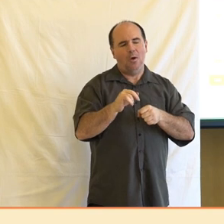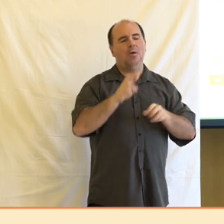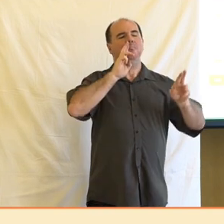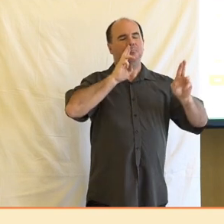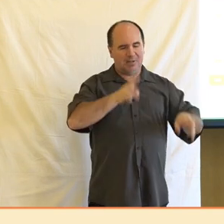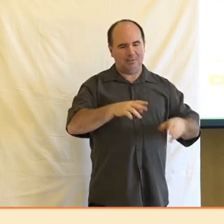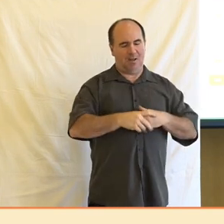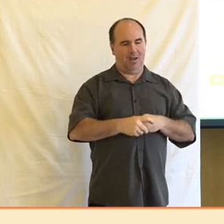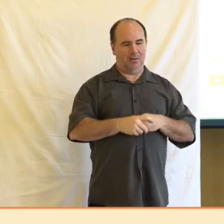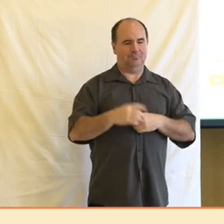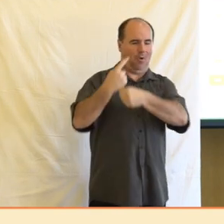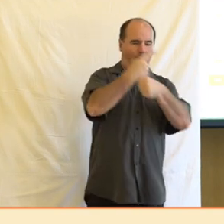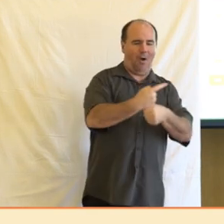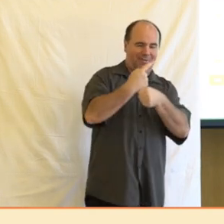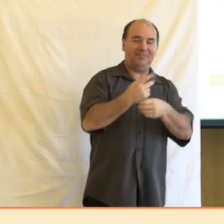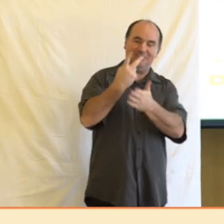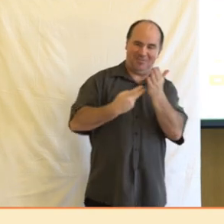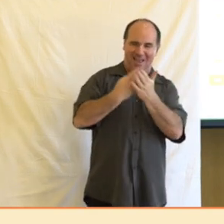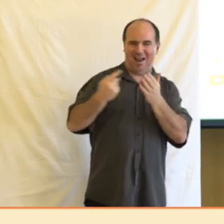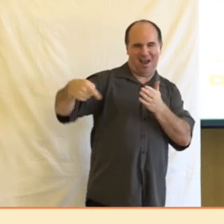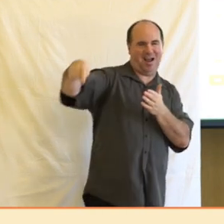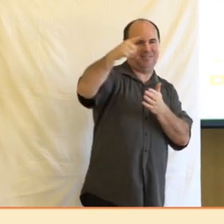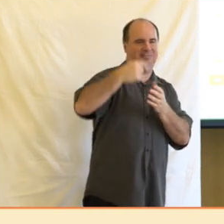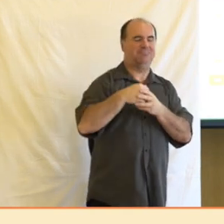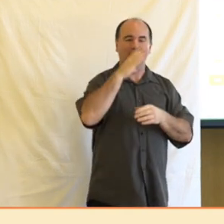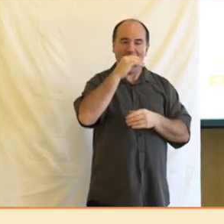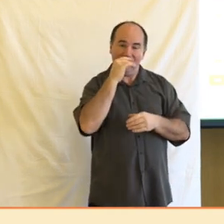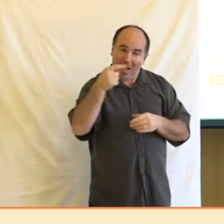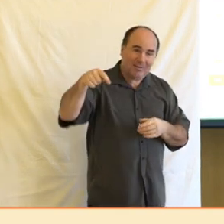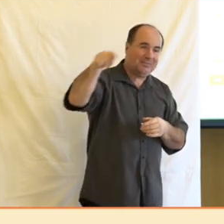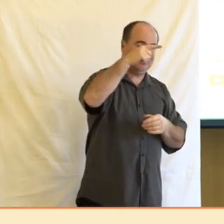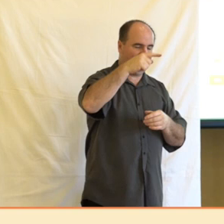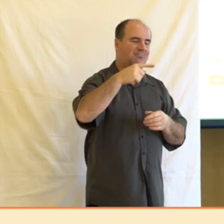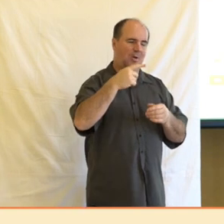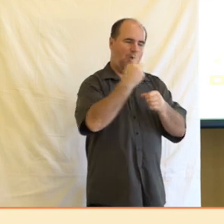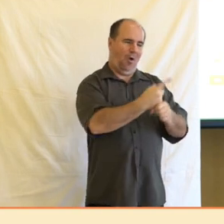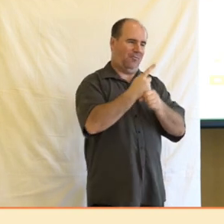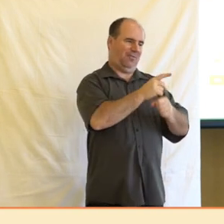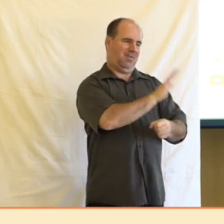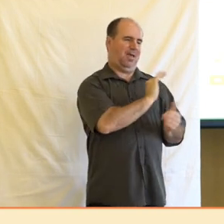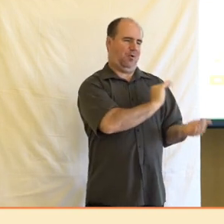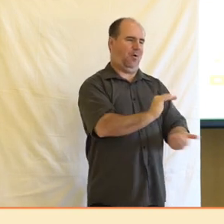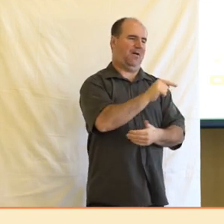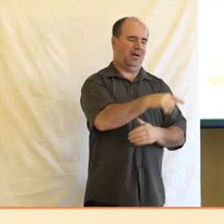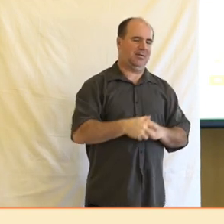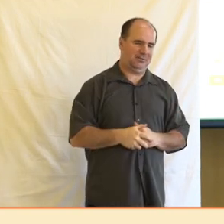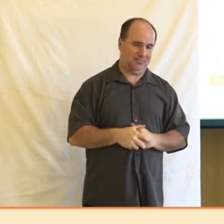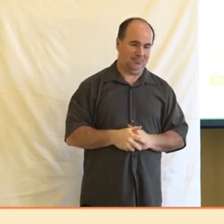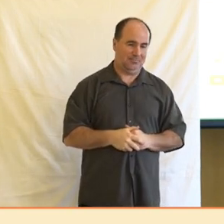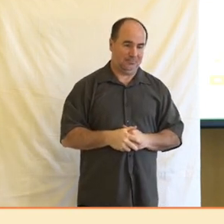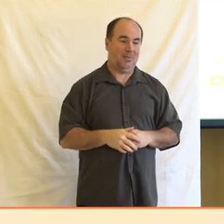čtenáři, posluchači a diváci, respektive jejich chování. Také samozřejmě mediální zákony